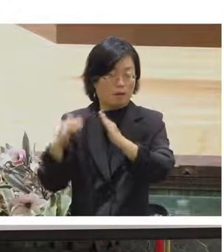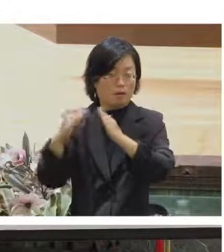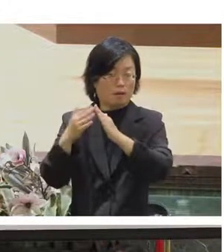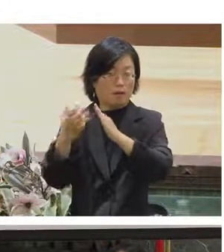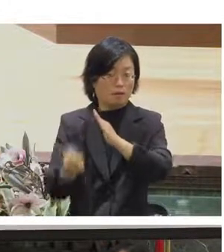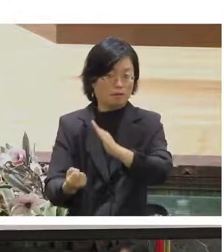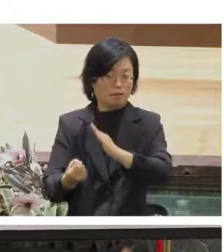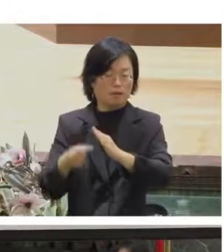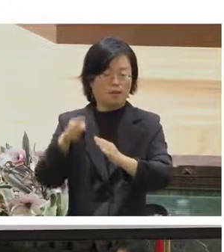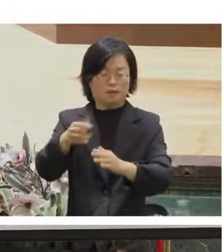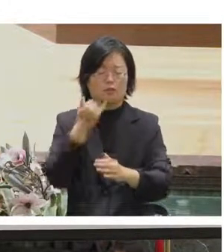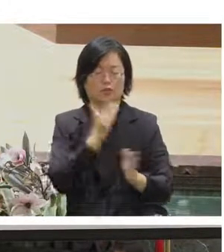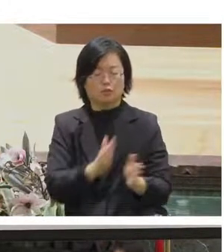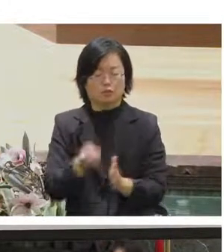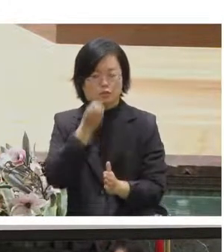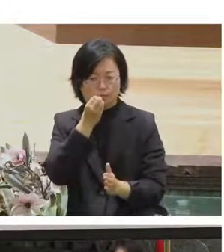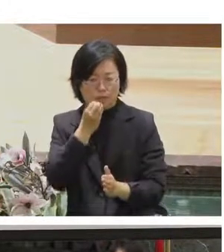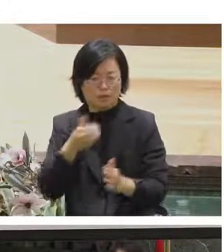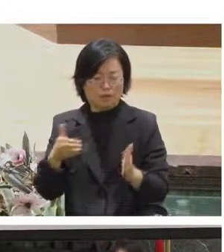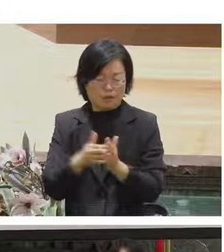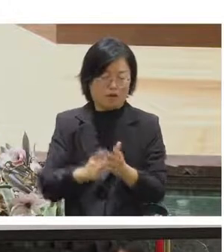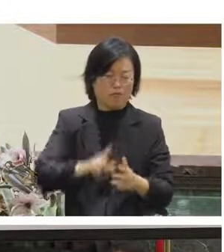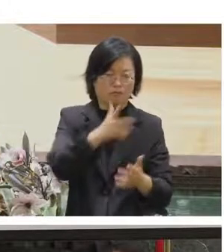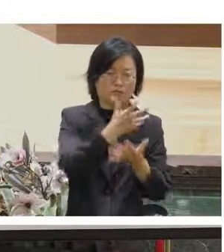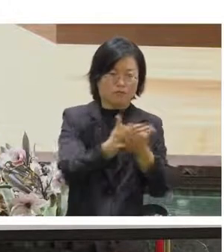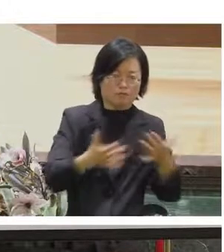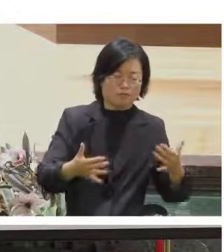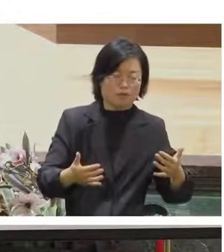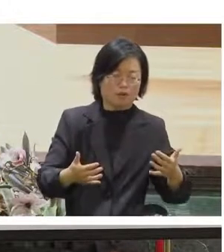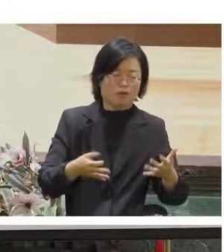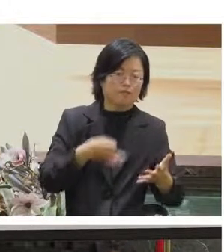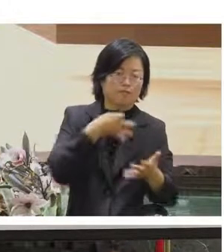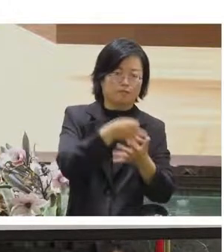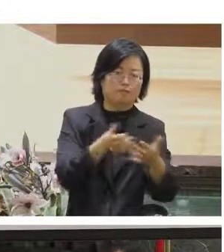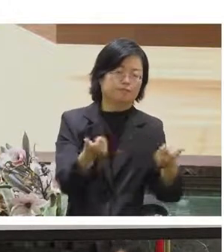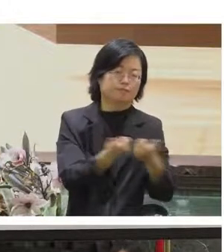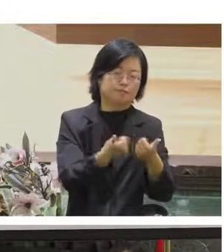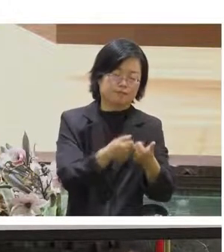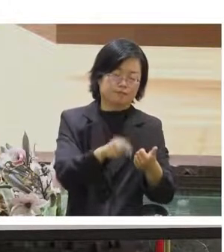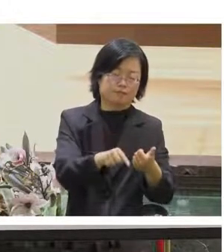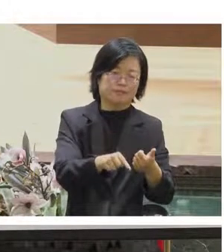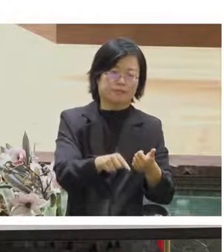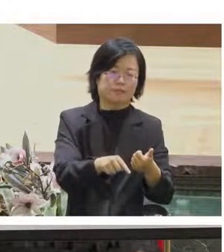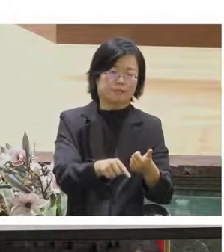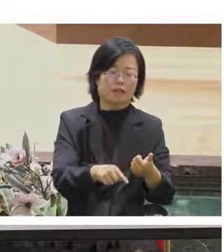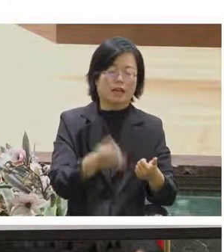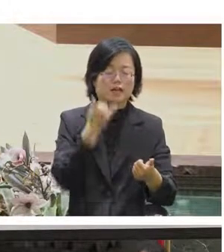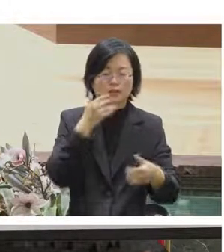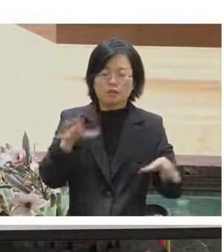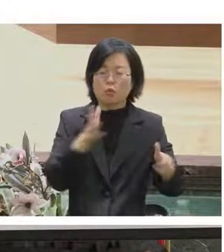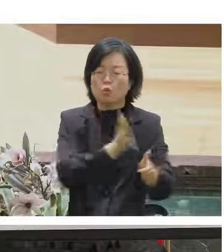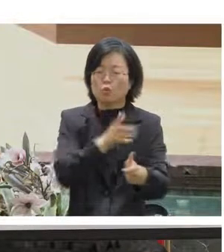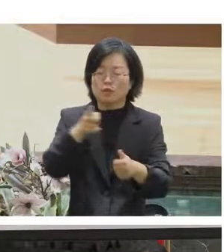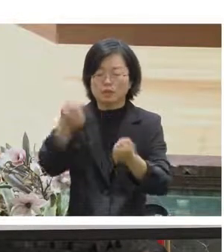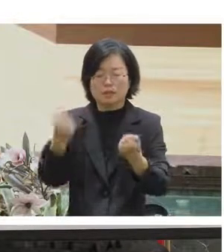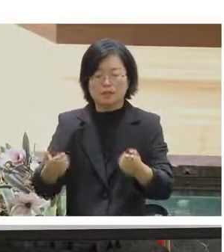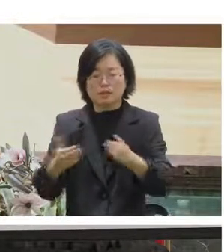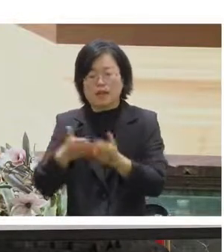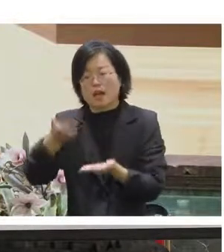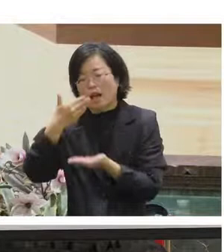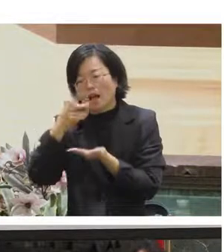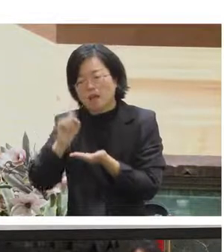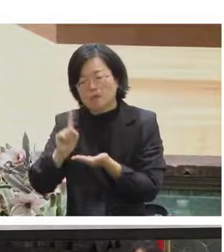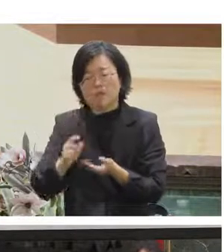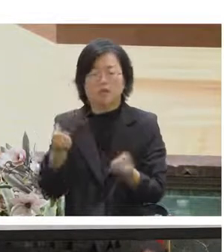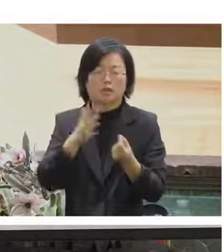上的食物然後上這個hashtag我們就可以到時候借這個hashtag去搜集大家在家吃了什麼比如說有人他就是中午去